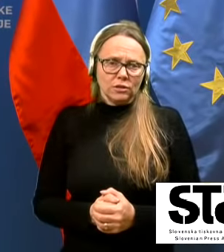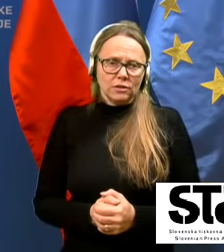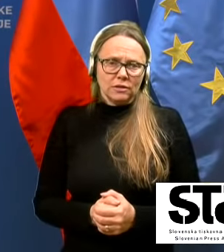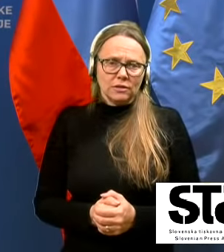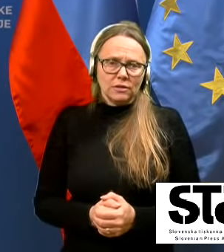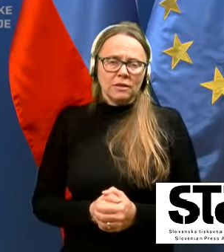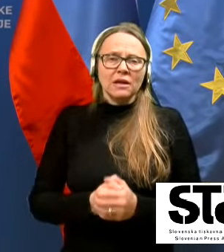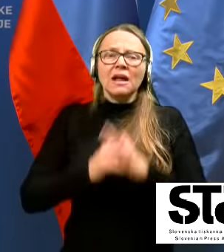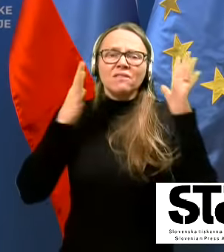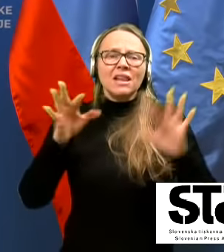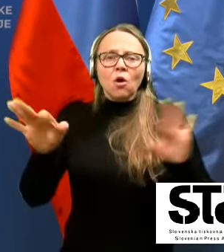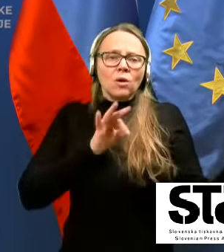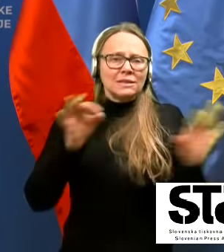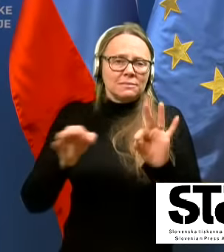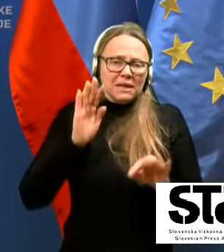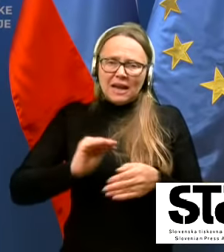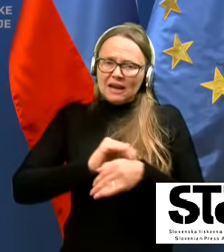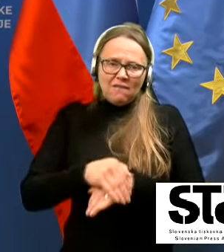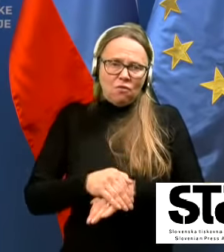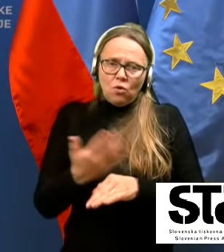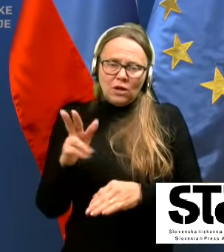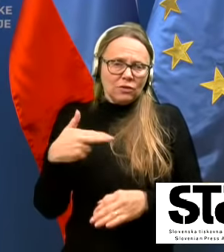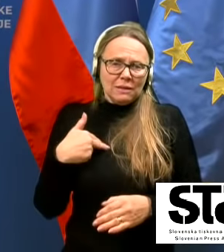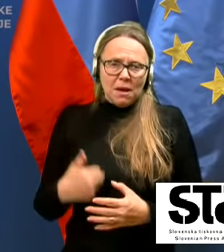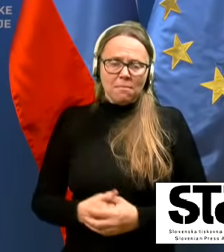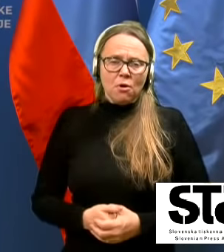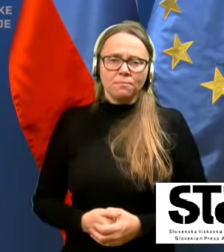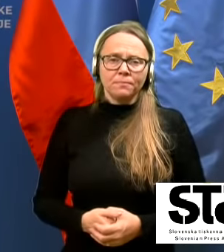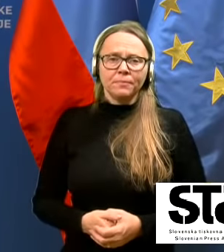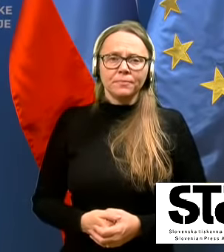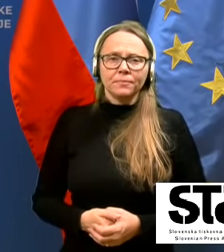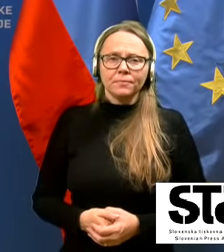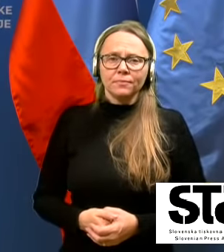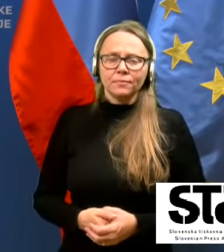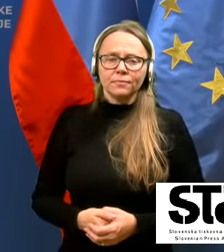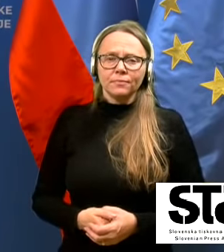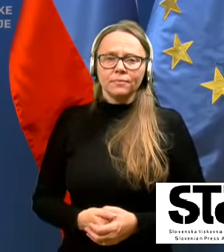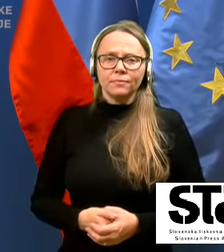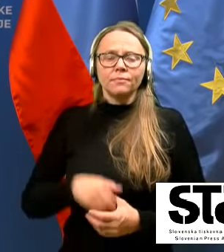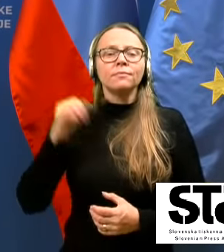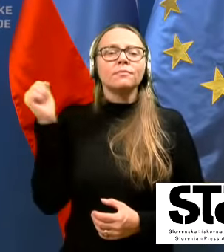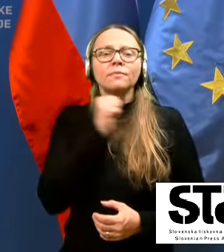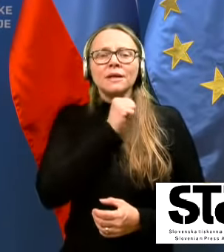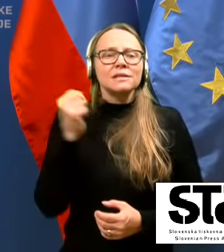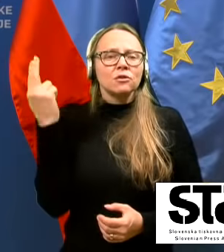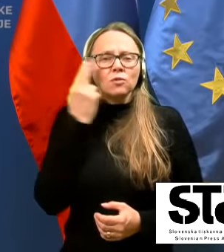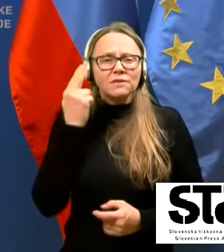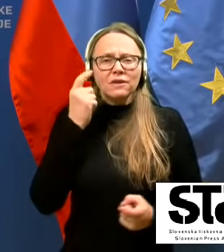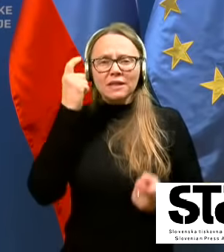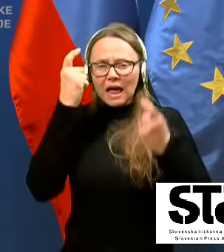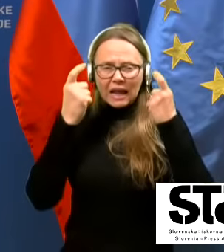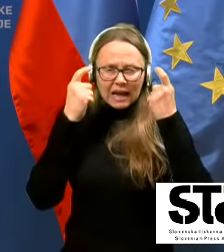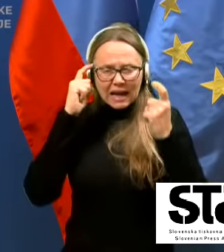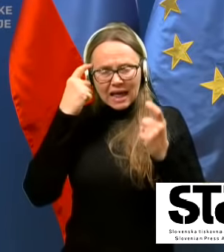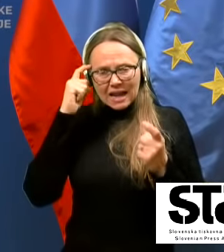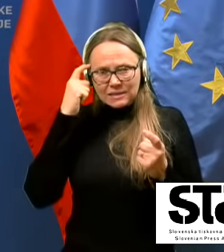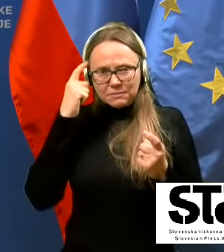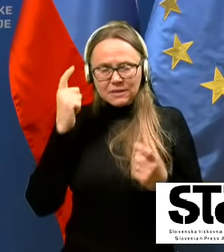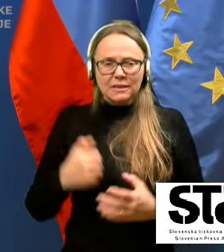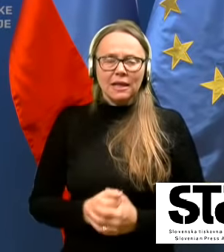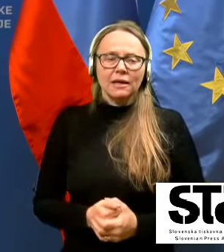veliko izbire na razpolago nimamo. In zato, seveda, tudi razmislek in